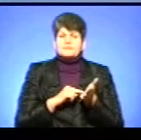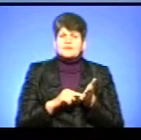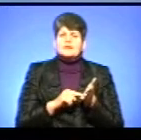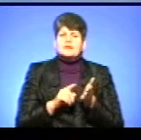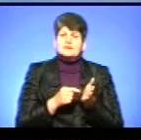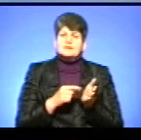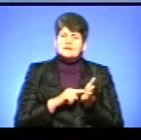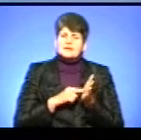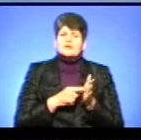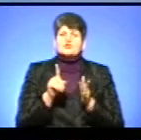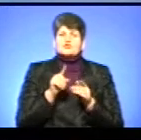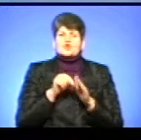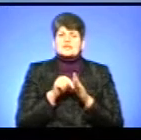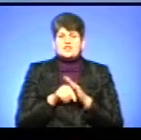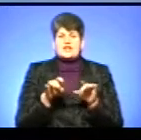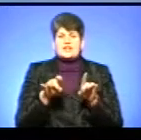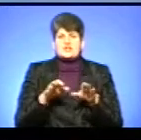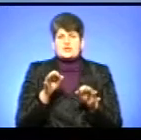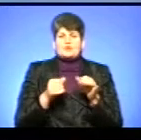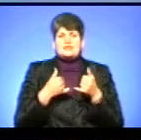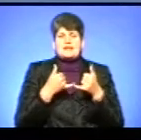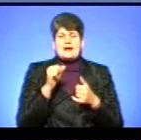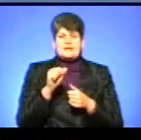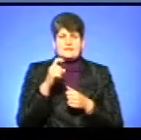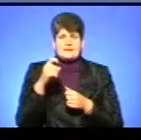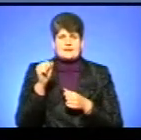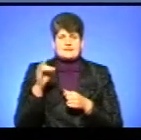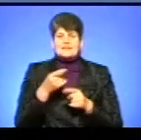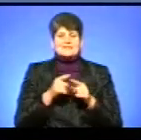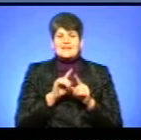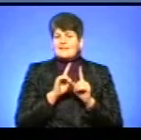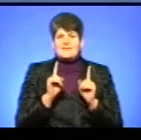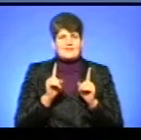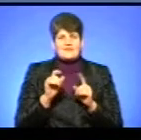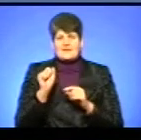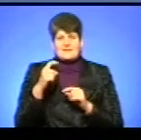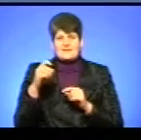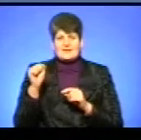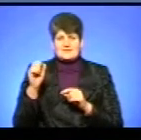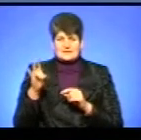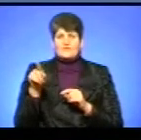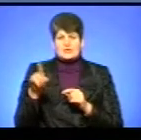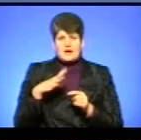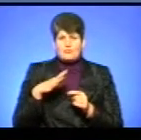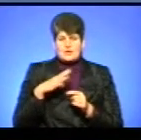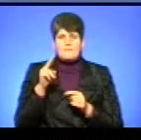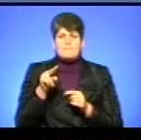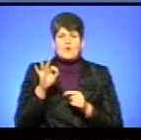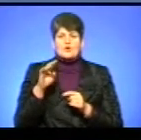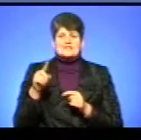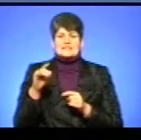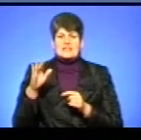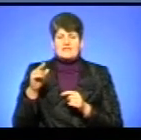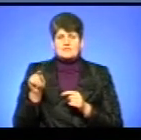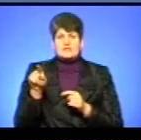що рішення суду означає для Анни Хасан. Це рішення суду не тільки означає для Анни Хасан, тому що хоча вона і була позивочкою, проте